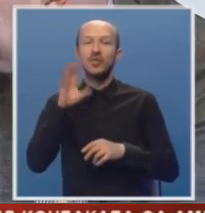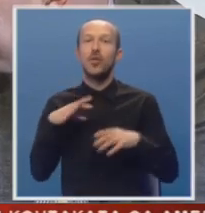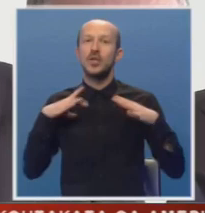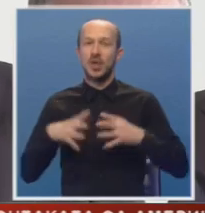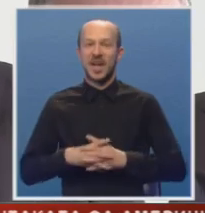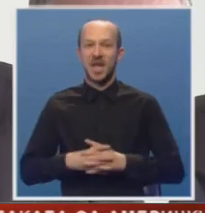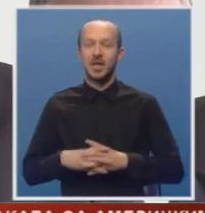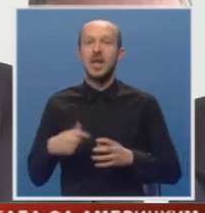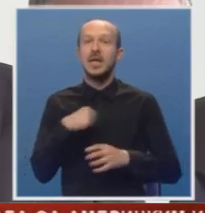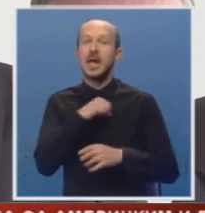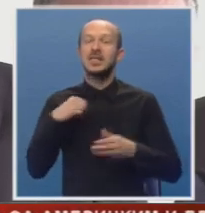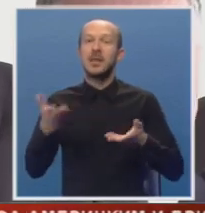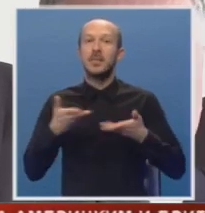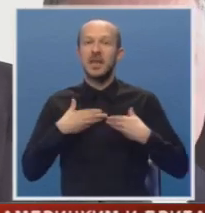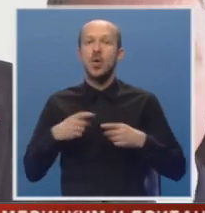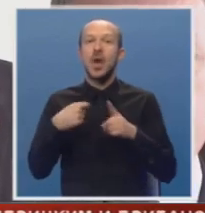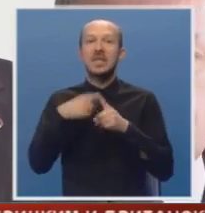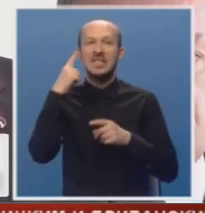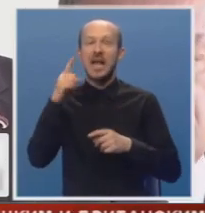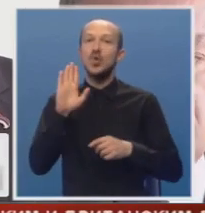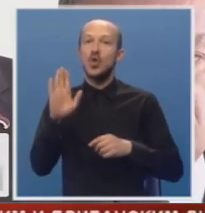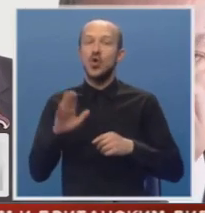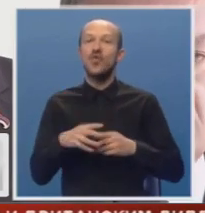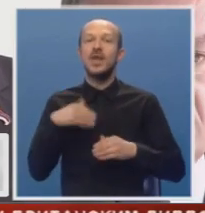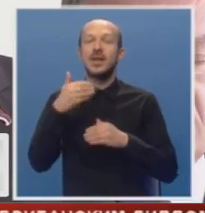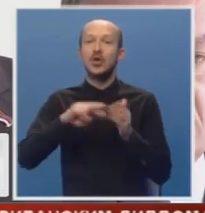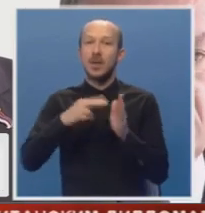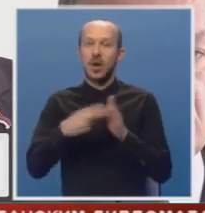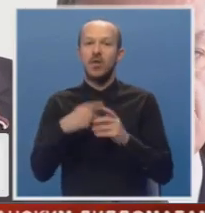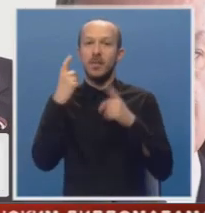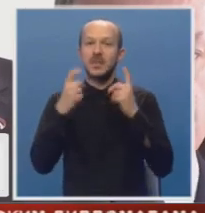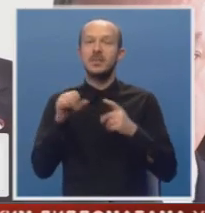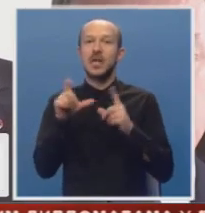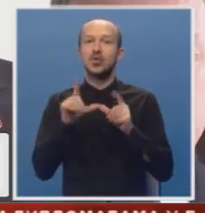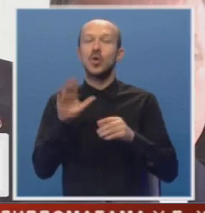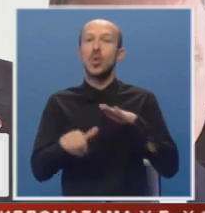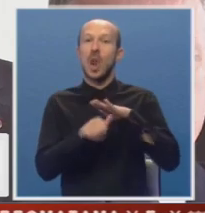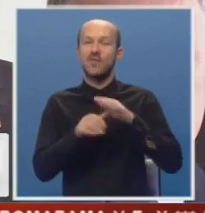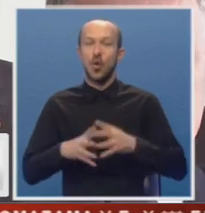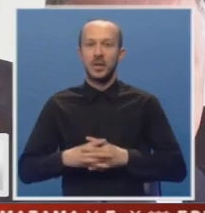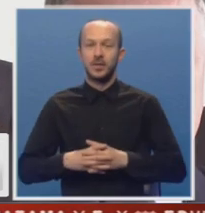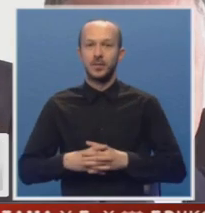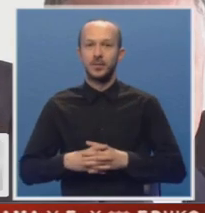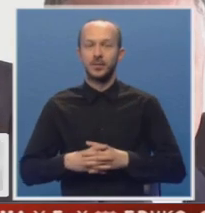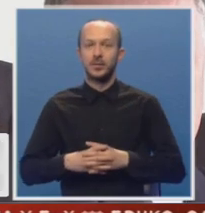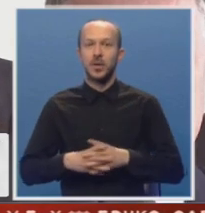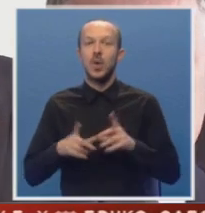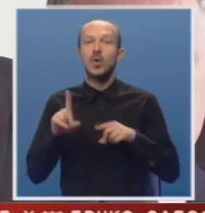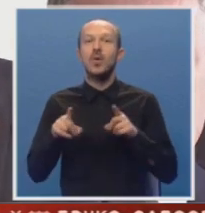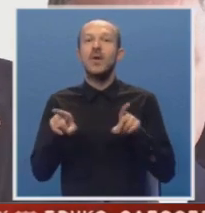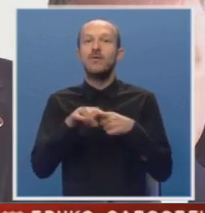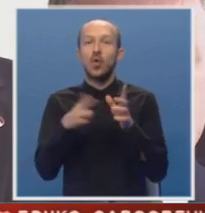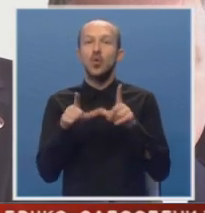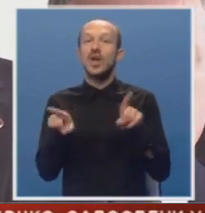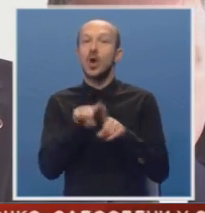penzionere. Ja sam primio k znanju njihove narodne planove. Mislim da su oni uglavnom na nekom fonu kao i do